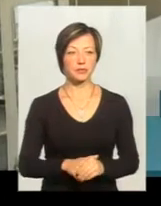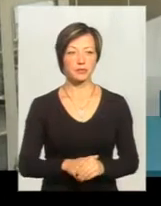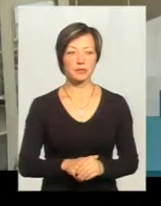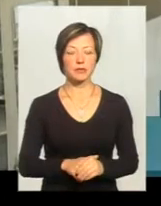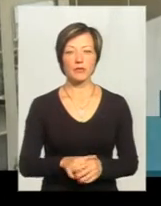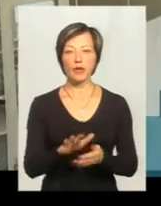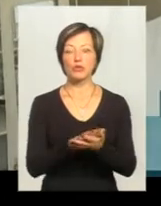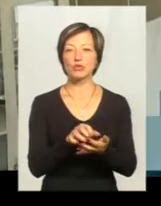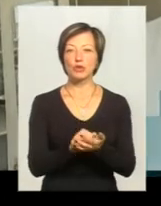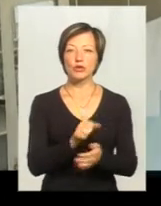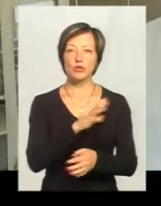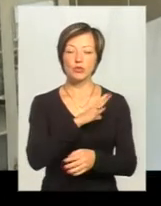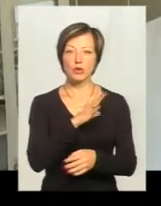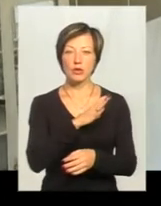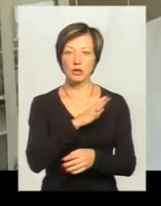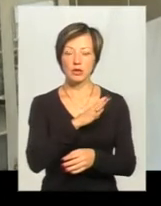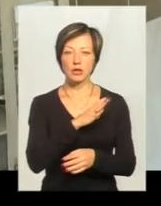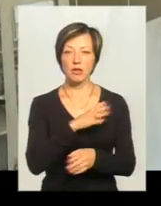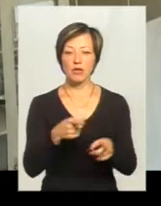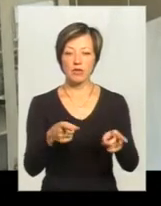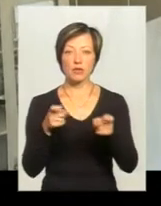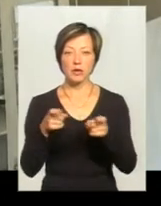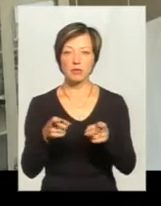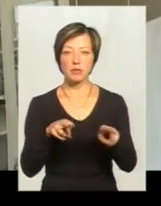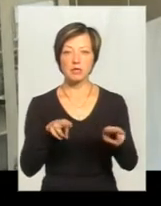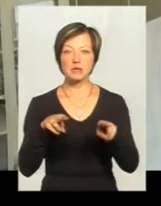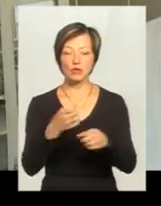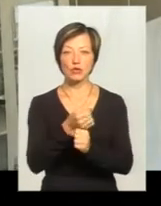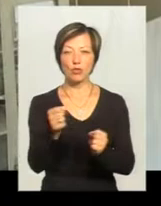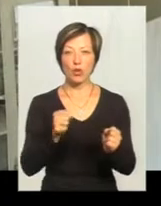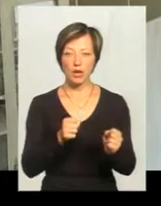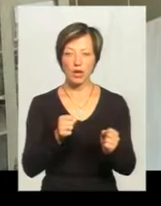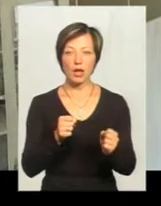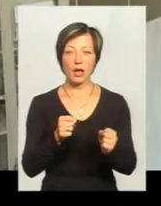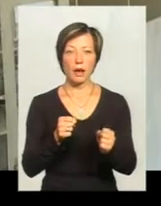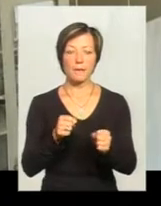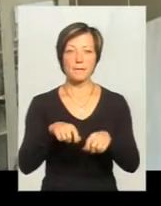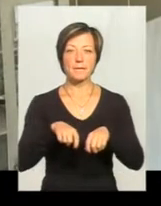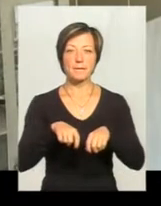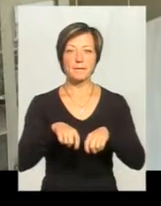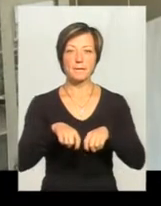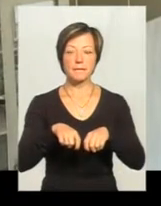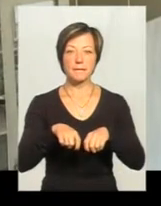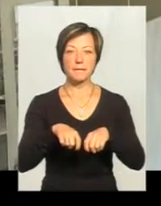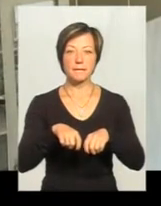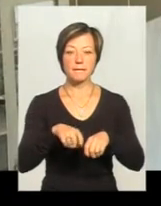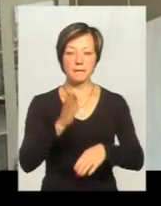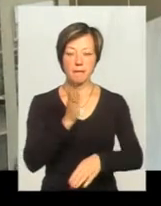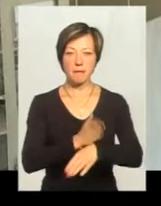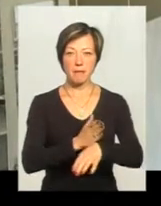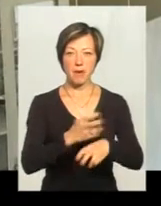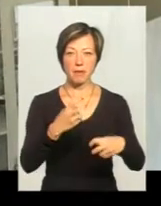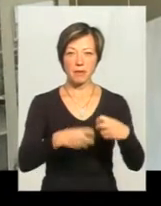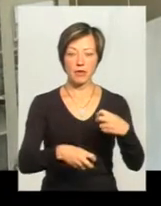Ушкодження були нанесені вогнепальною мисливською зброєю, перебита як в одного чорного